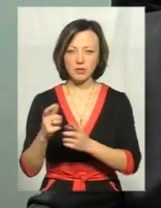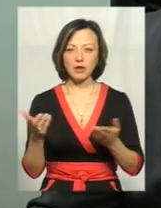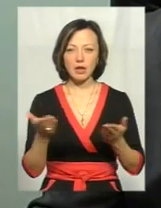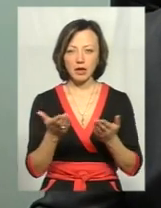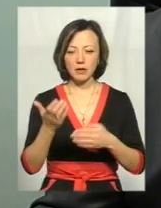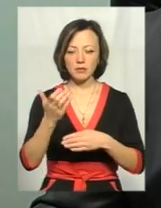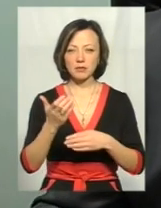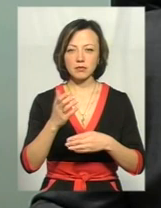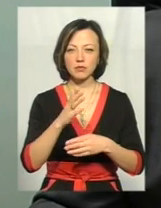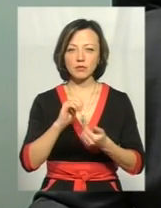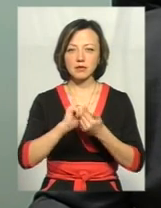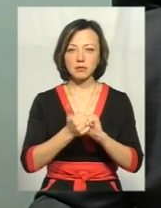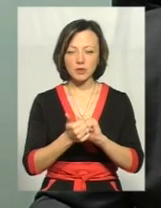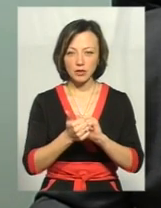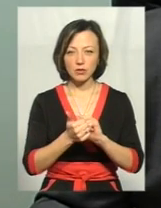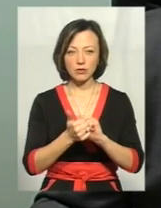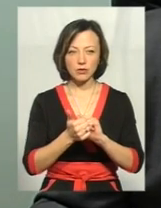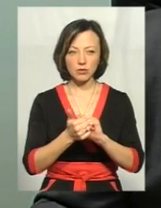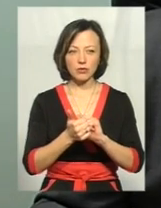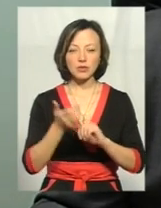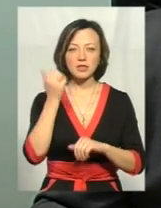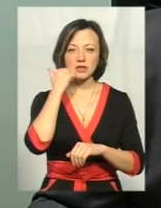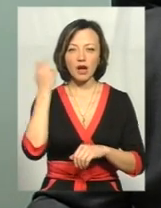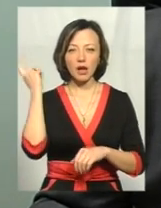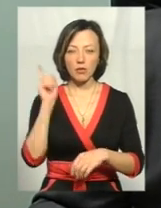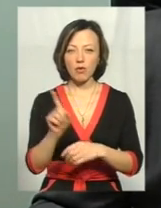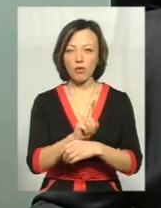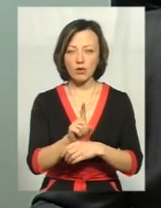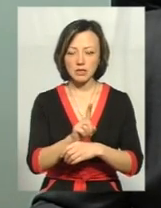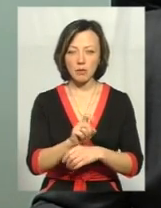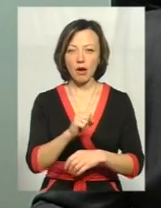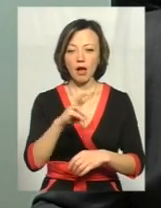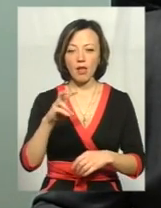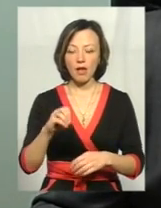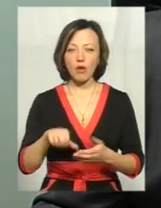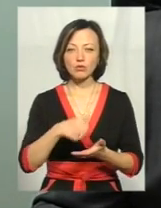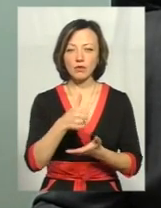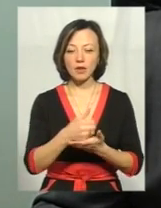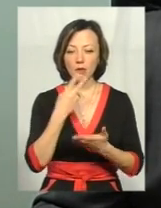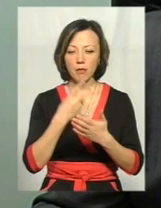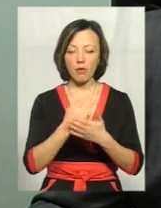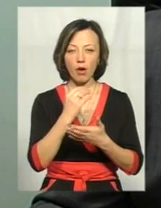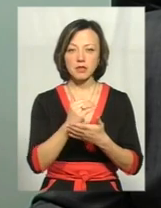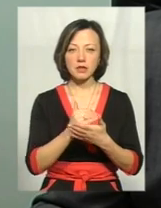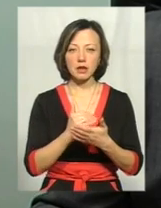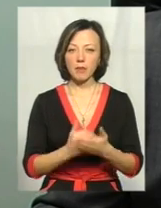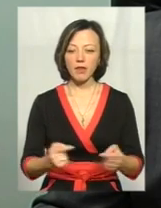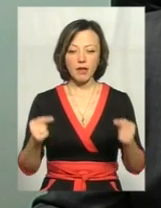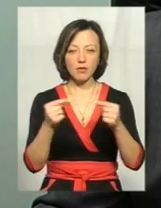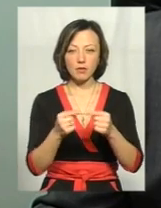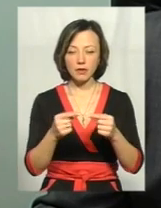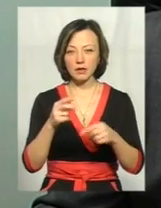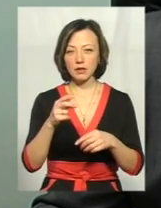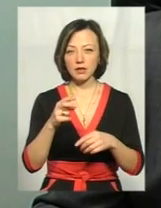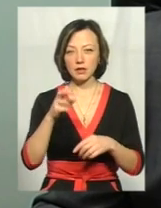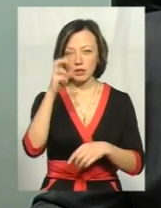прийшов на зміну ГОСТу 28.74.82. Але за основними показниками ми відповідаємо і